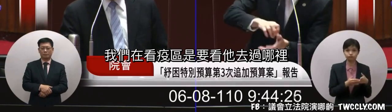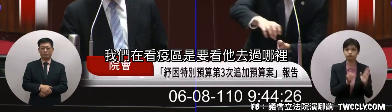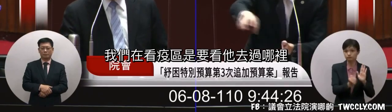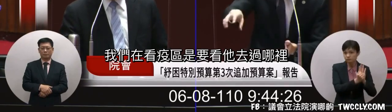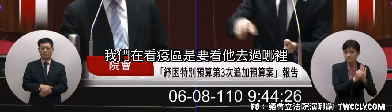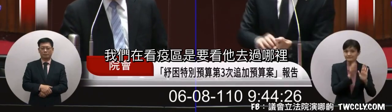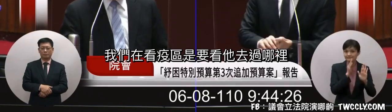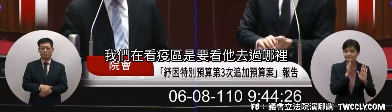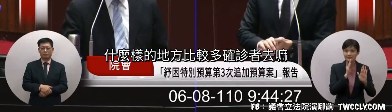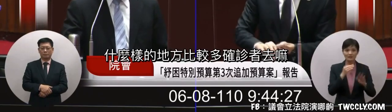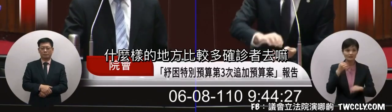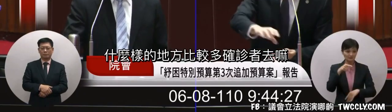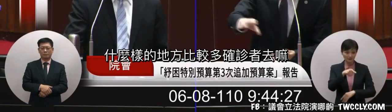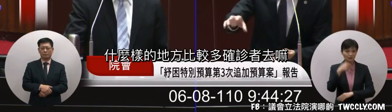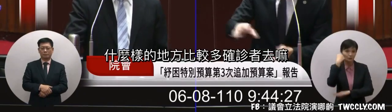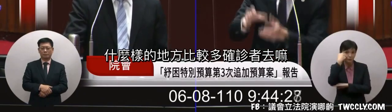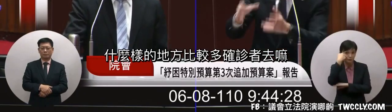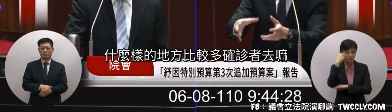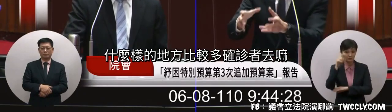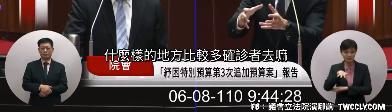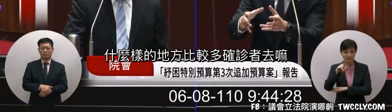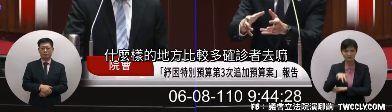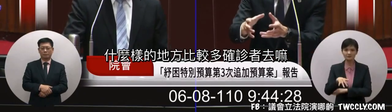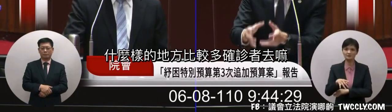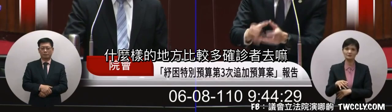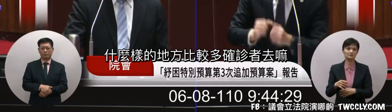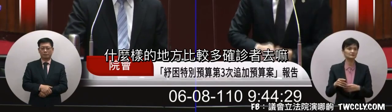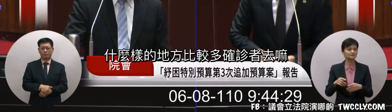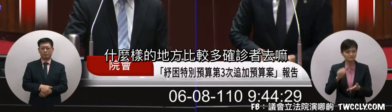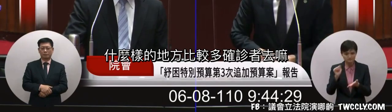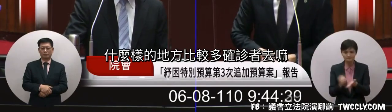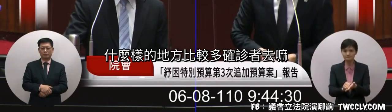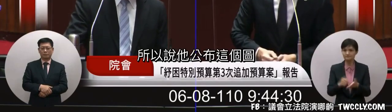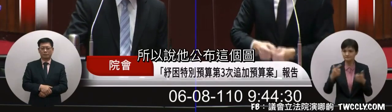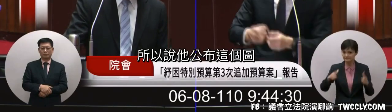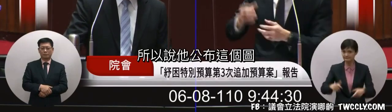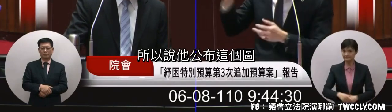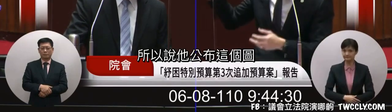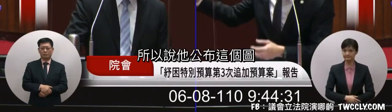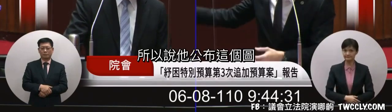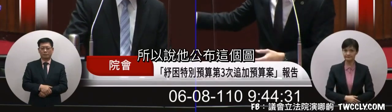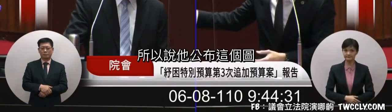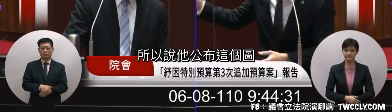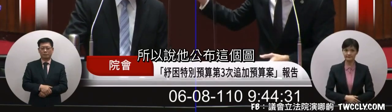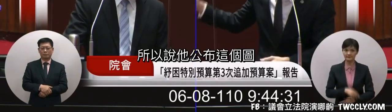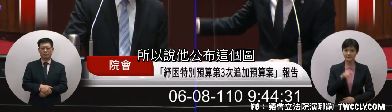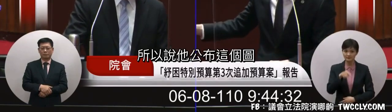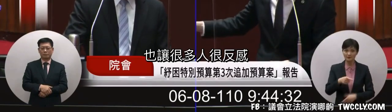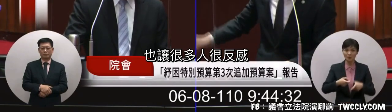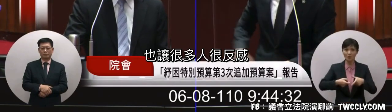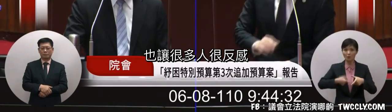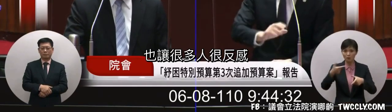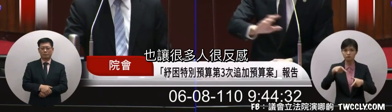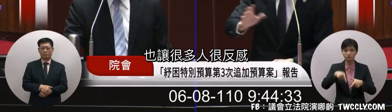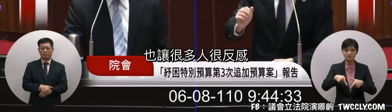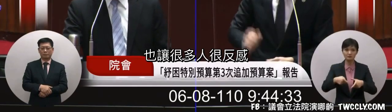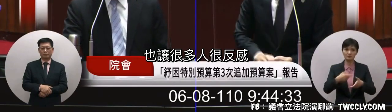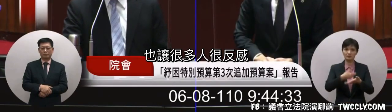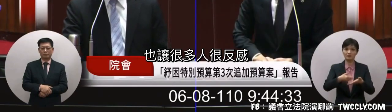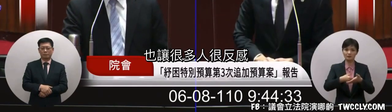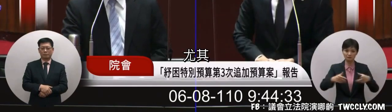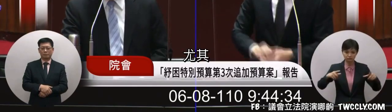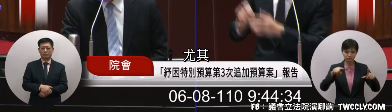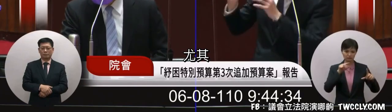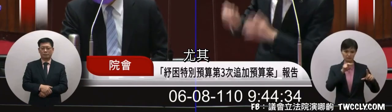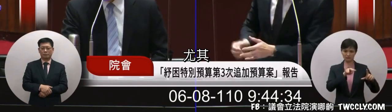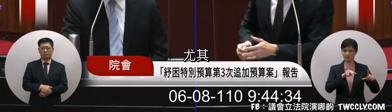看他去哪裡什麼樣的所在比較多這個有中邊的人去所以說他公布這張圖也讓很多人有很